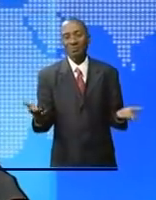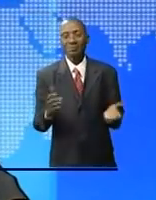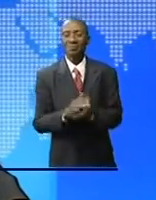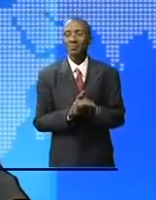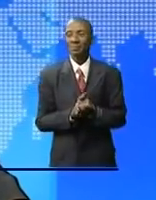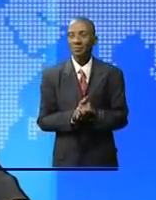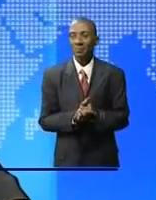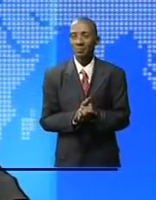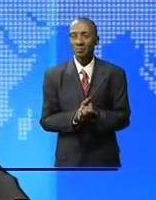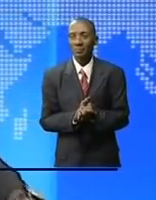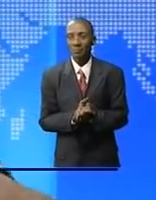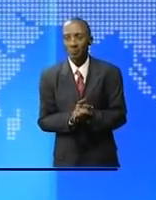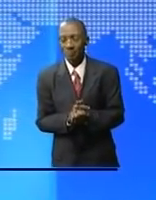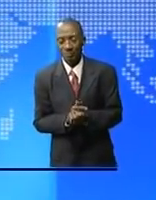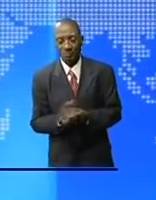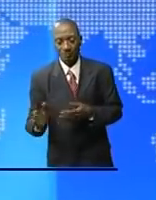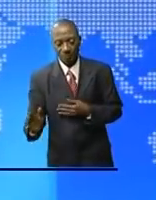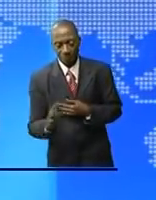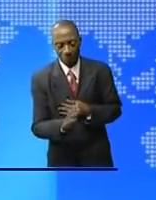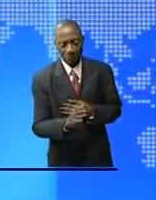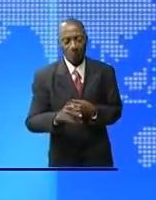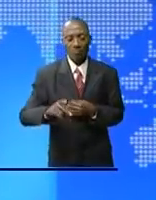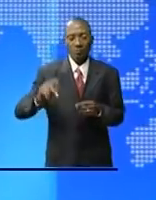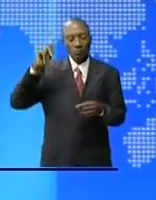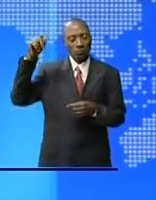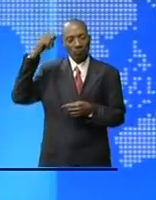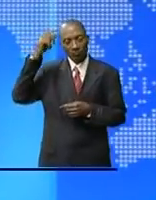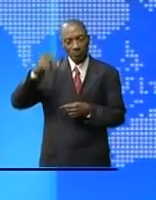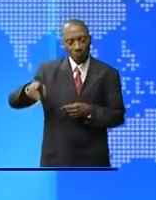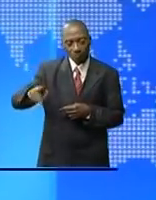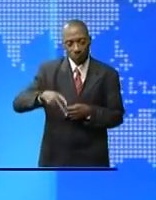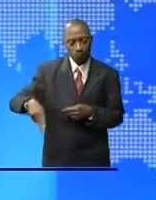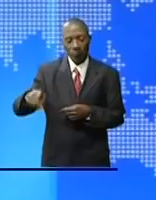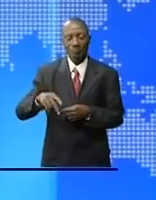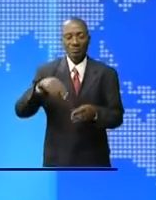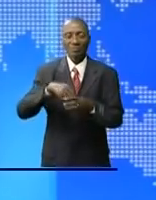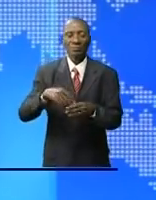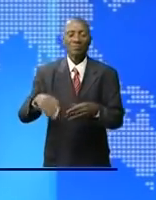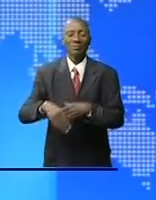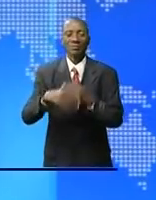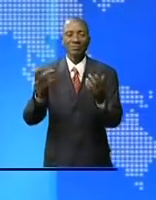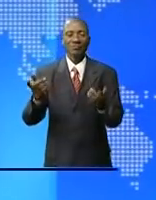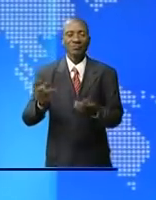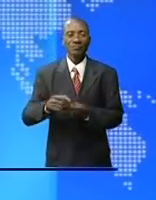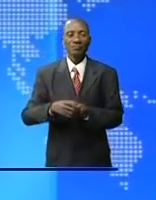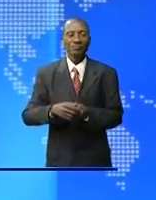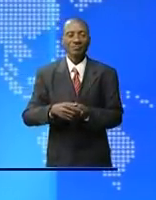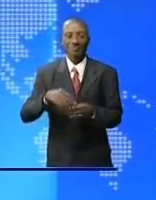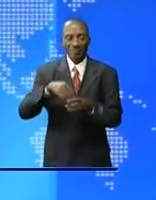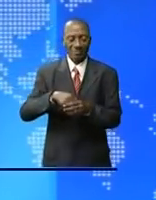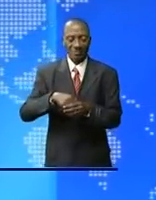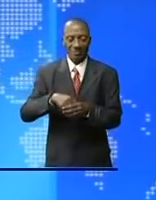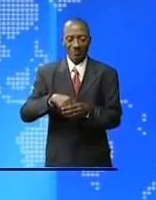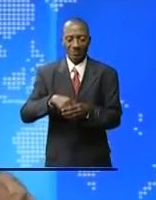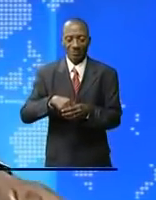le gouvernement provincial du Lualaba prosuit avec son élat de modernisation de la voirie urbaine pour la journée de